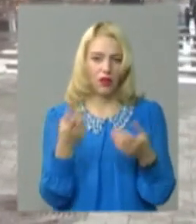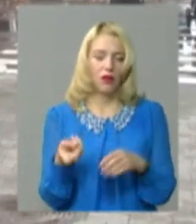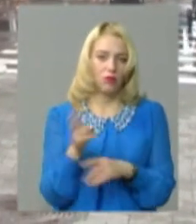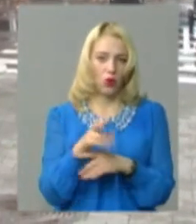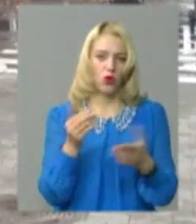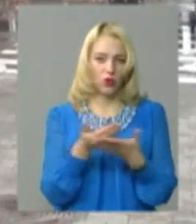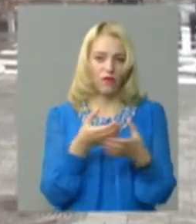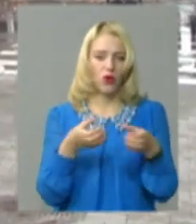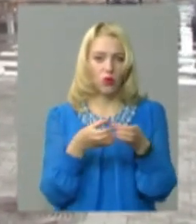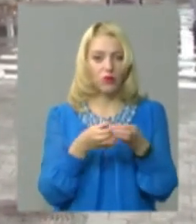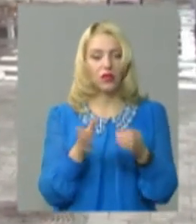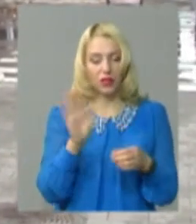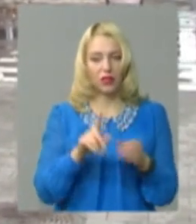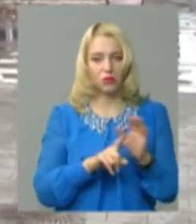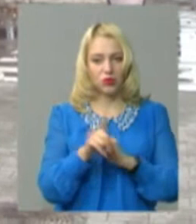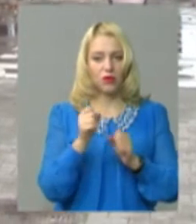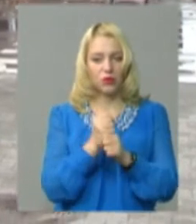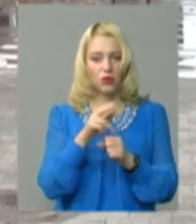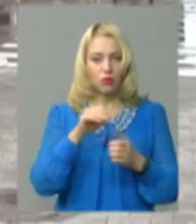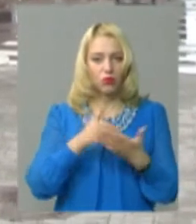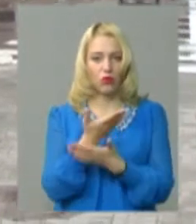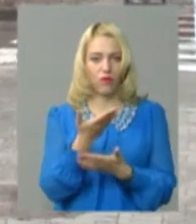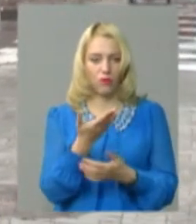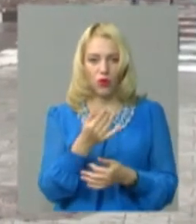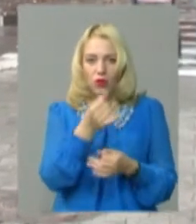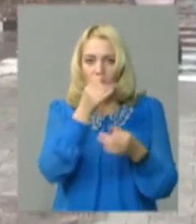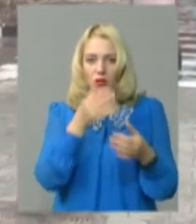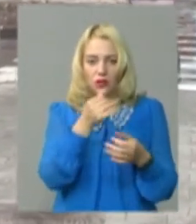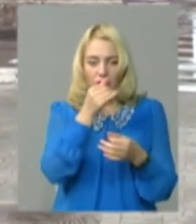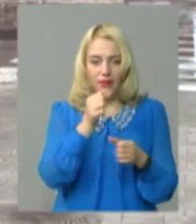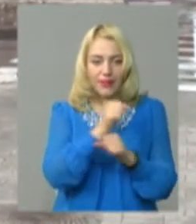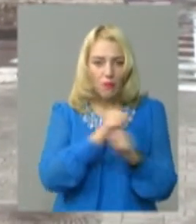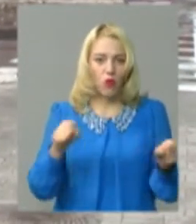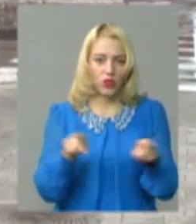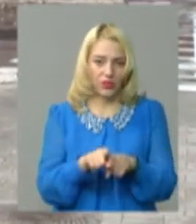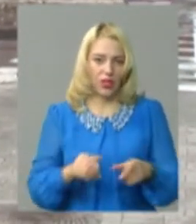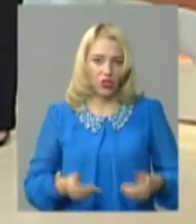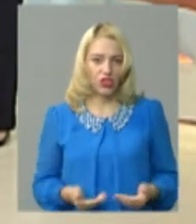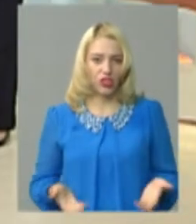команда, якщо вона прийде, хай починає працювати по-новому. Ну не можна ж так жити.